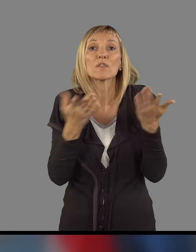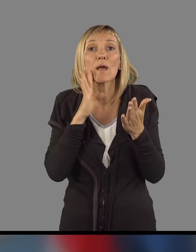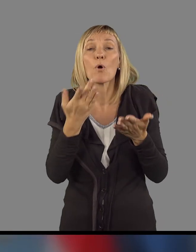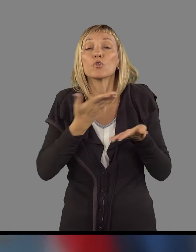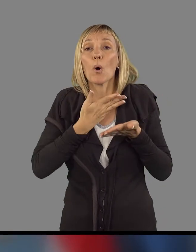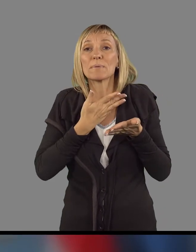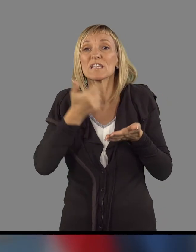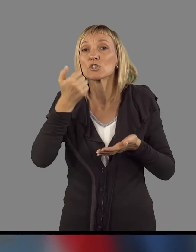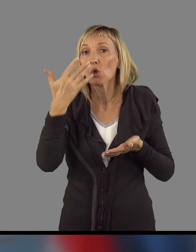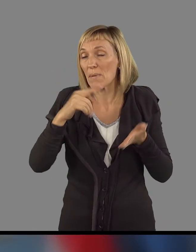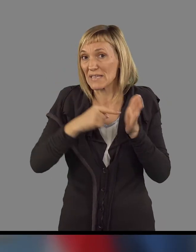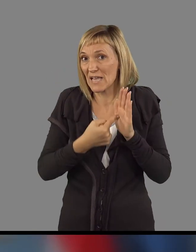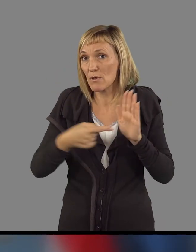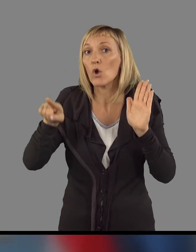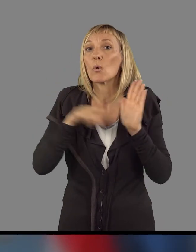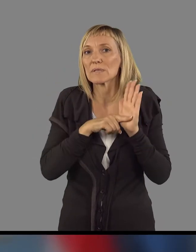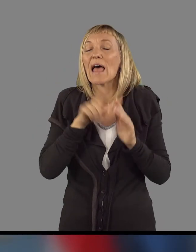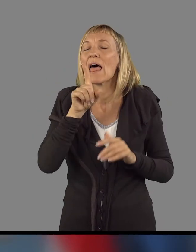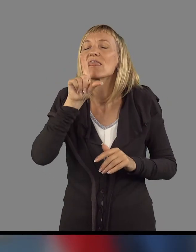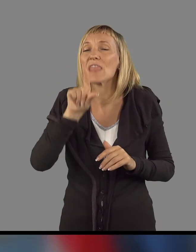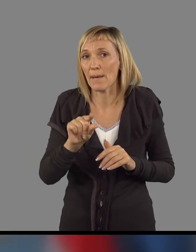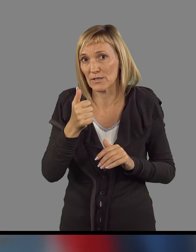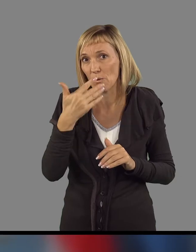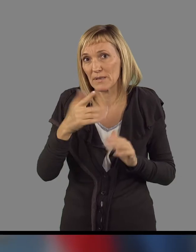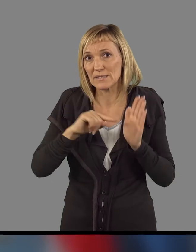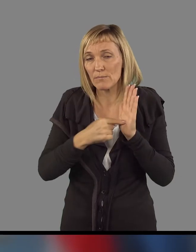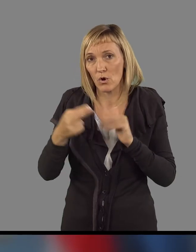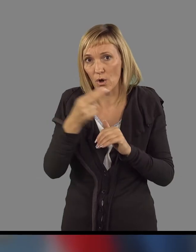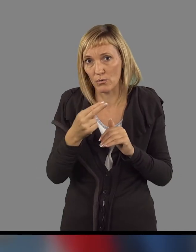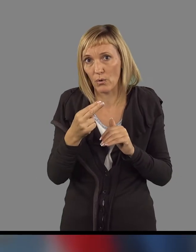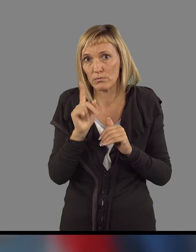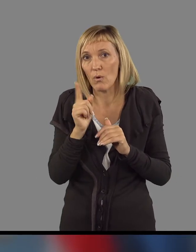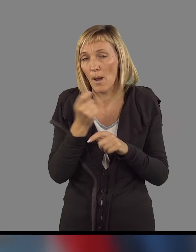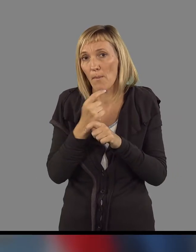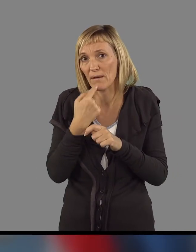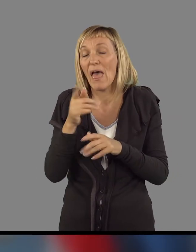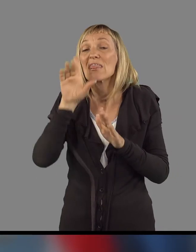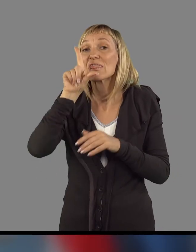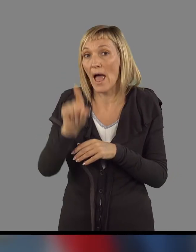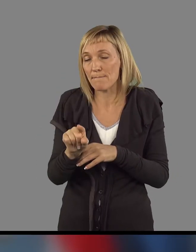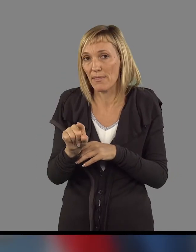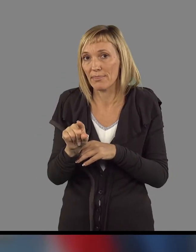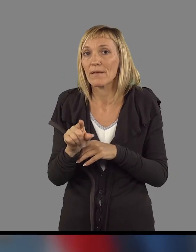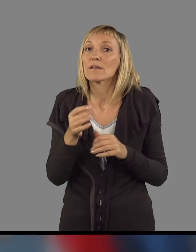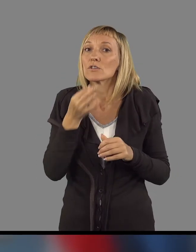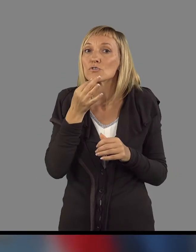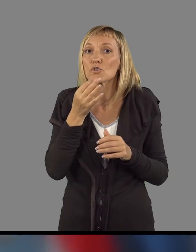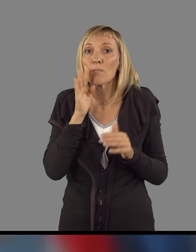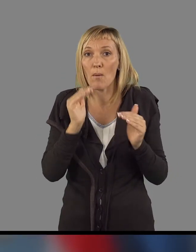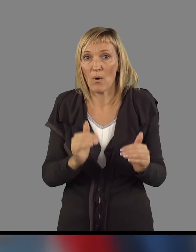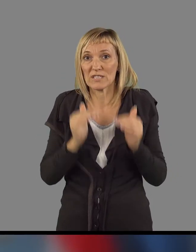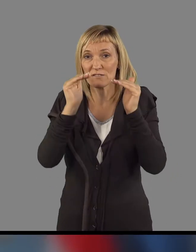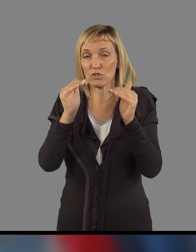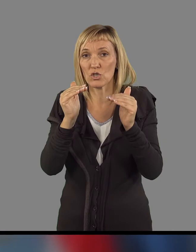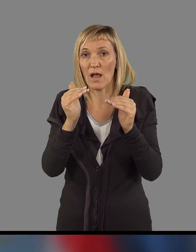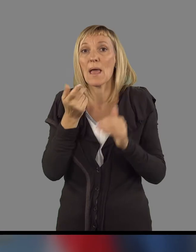bomo dobili 150 milijonov, najmanj 150 milijonov, če se popravim, in če bomo zvišali